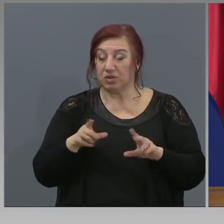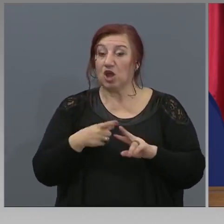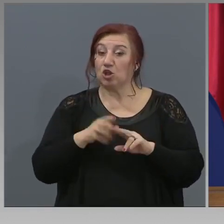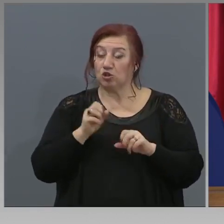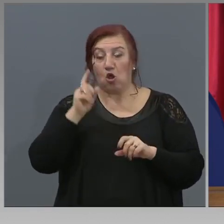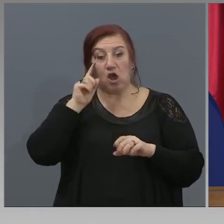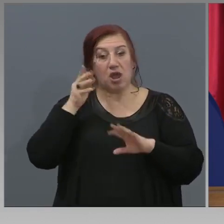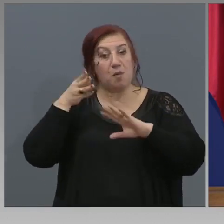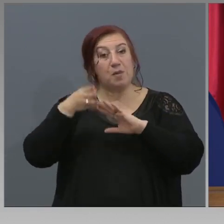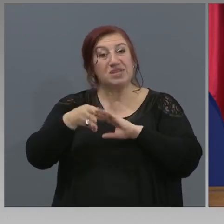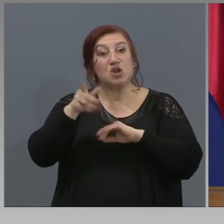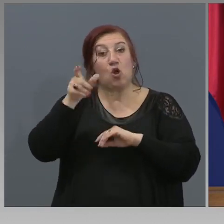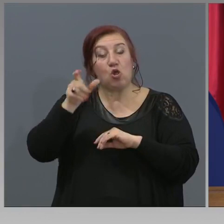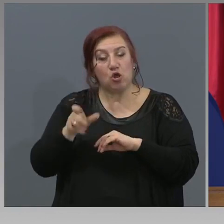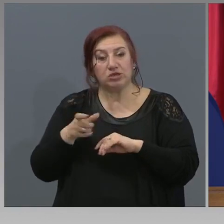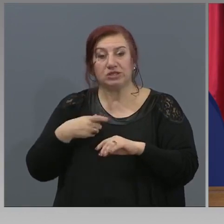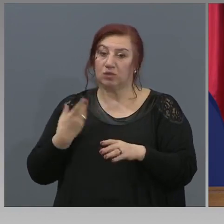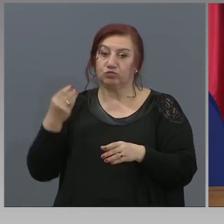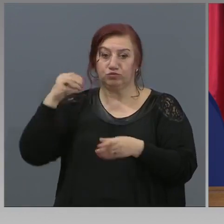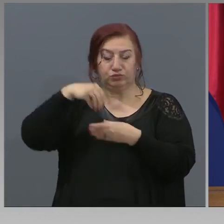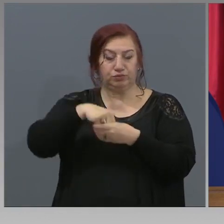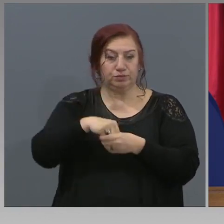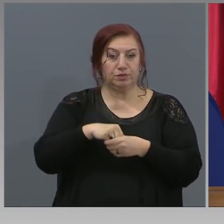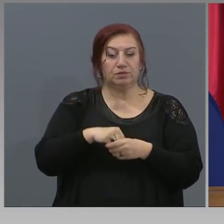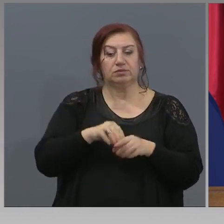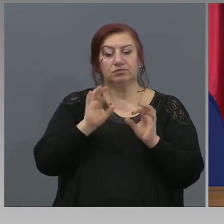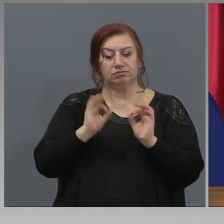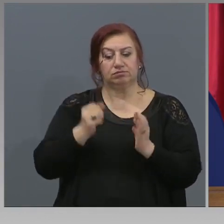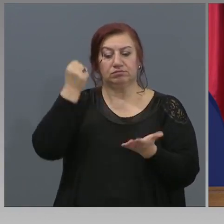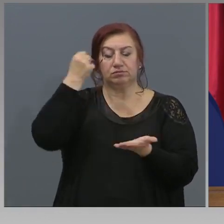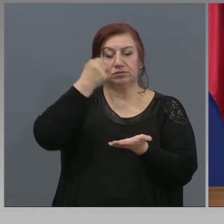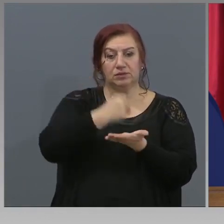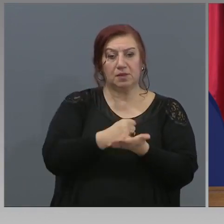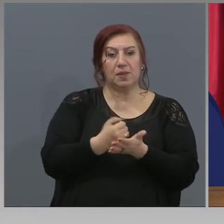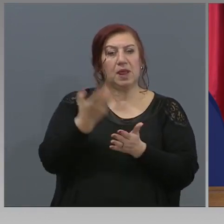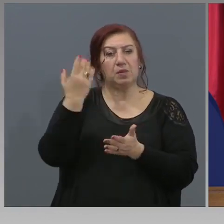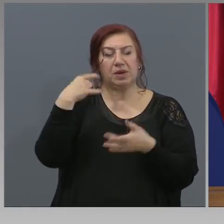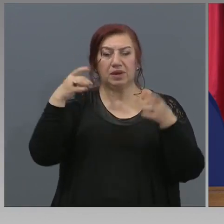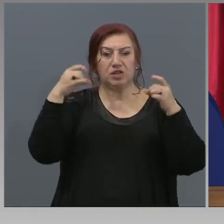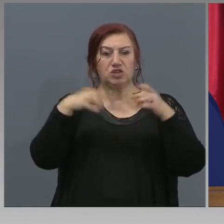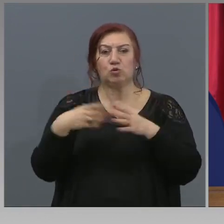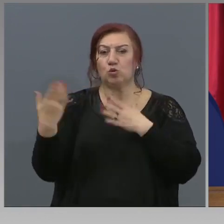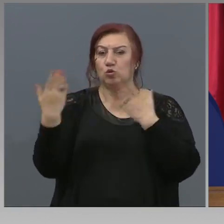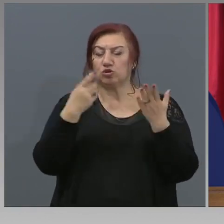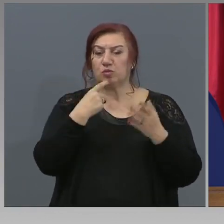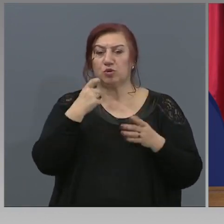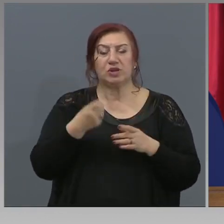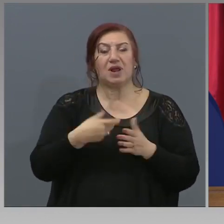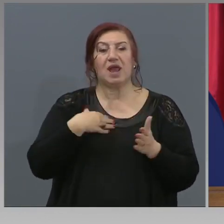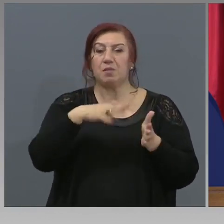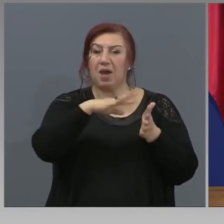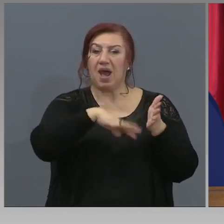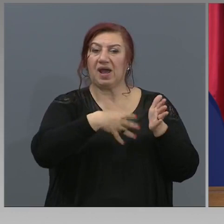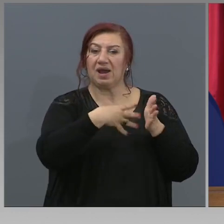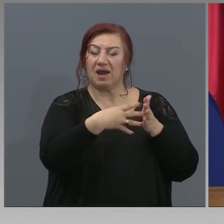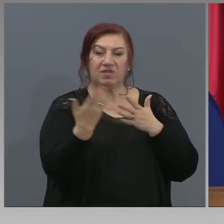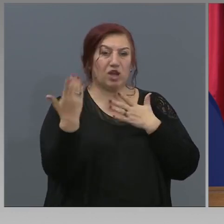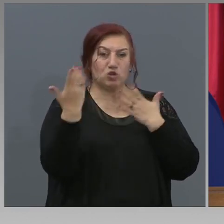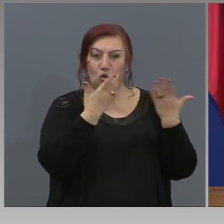психолозите са се включили по утвърдение, преди началото на учебната година, график на учебните занятия.